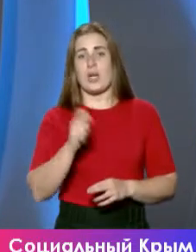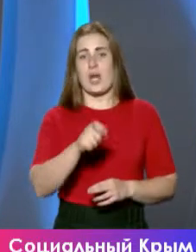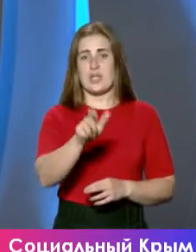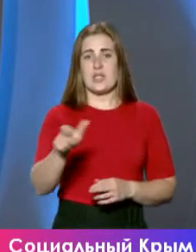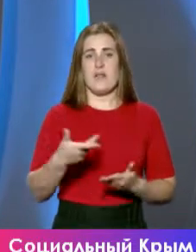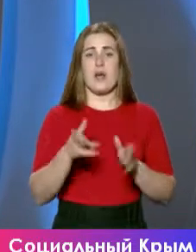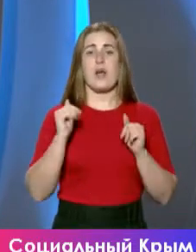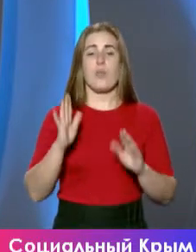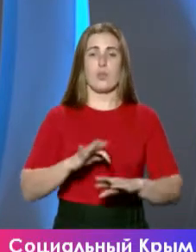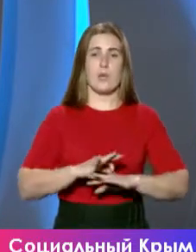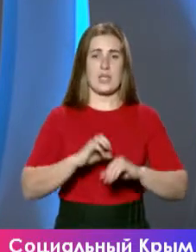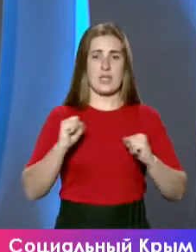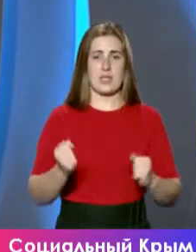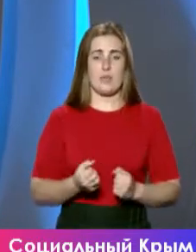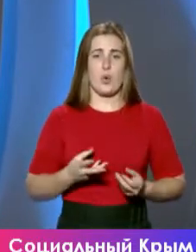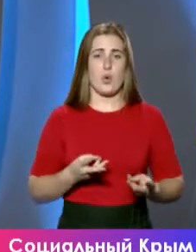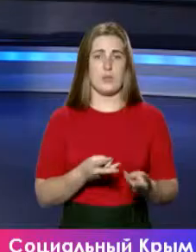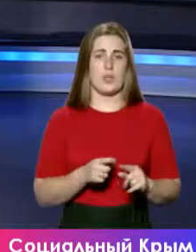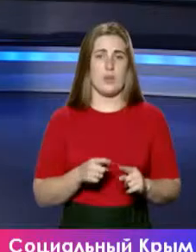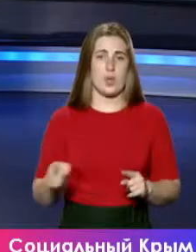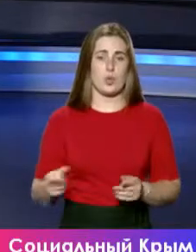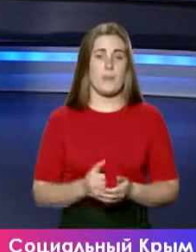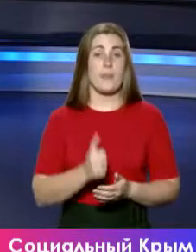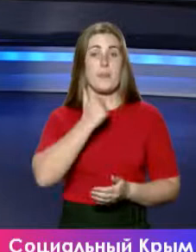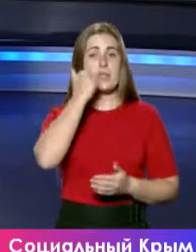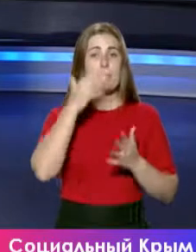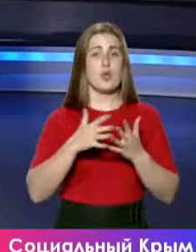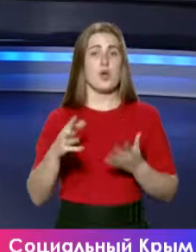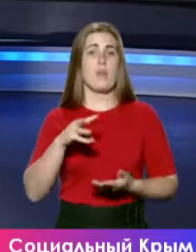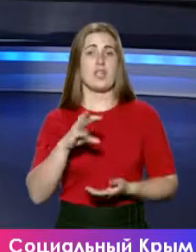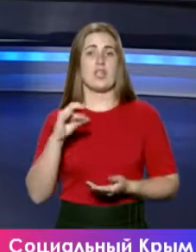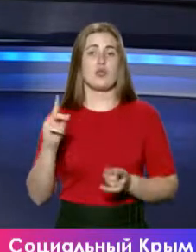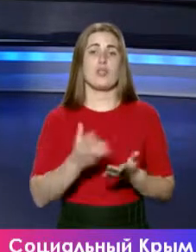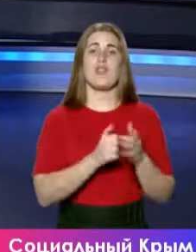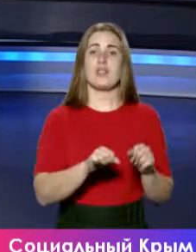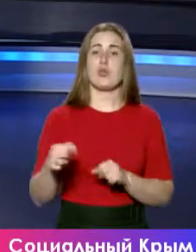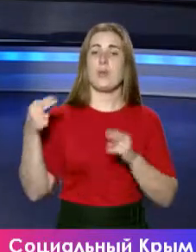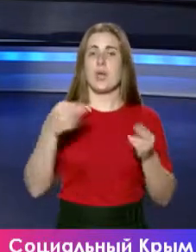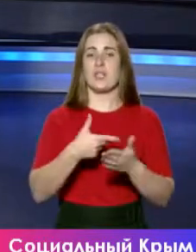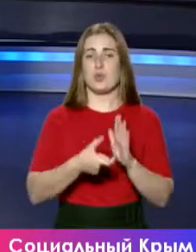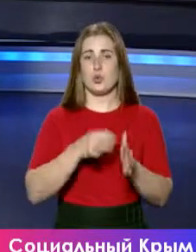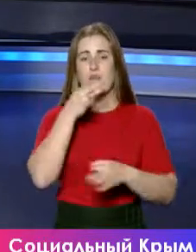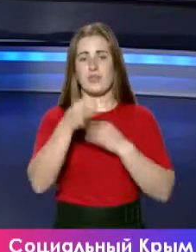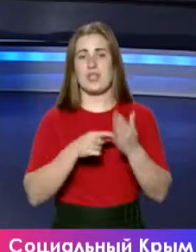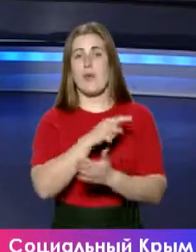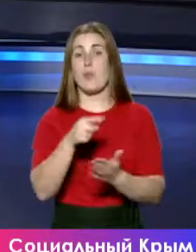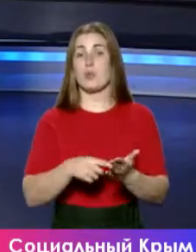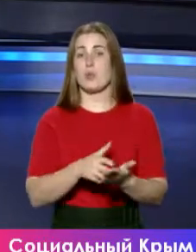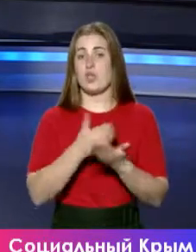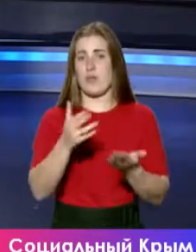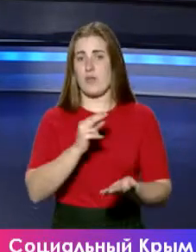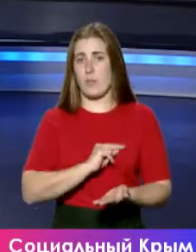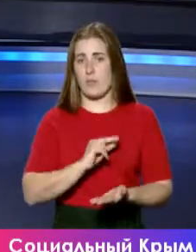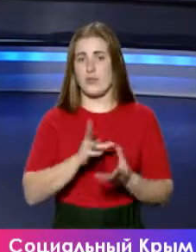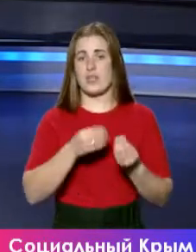как они будут проходить зимний отопительный период. Спасибо большое, Михаил Сергеевич, за то, что нашли возможность приехать к нам в студию, ответить на вопрос. Удачи в работе.